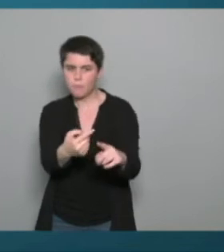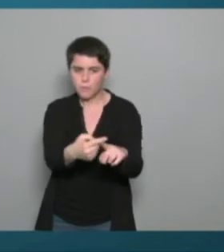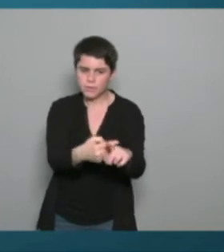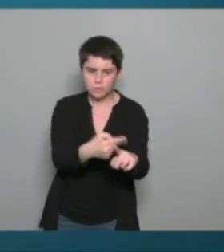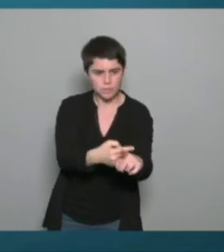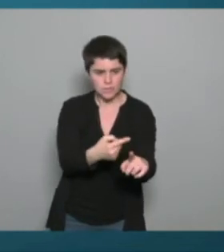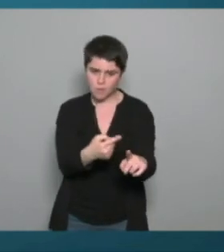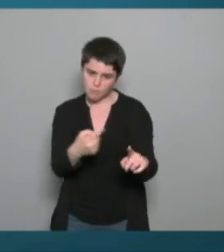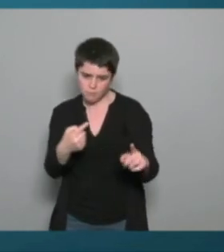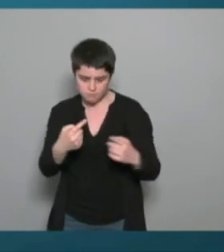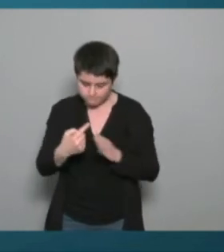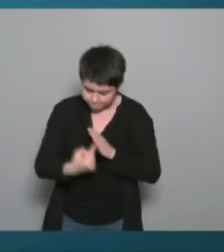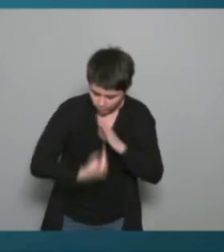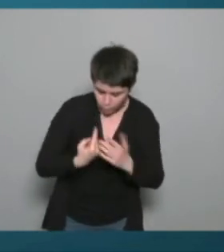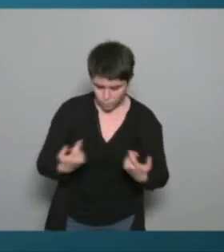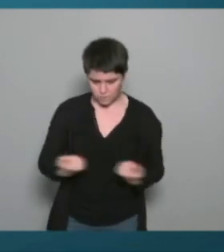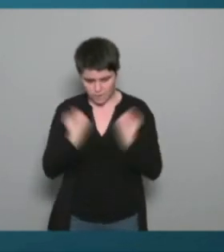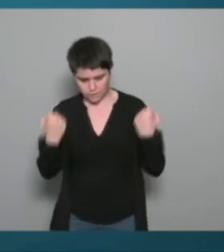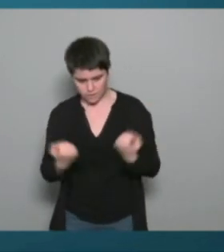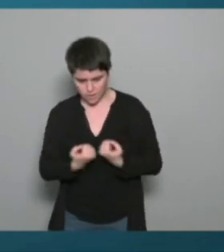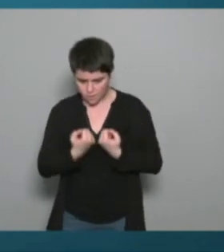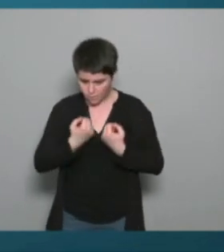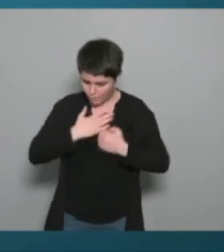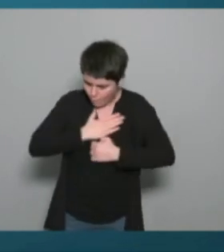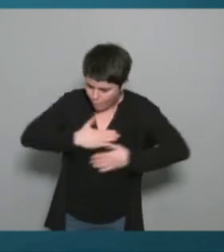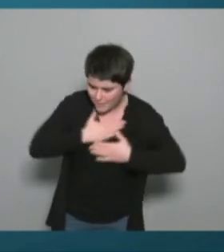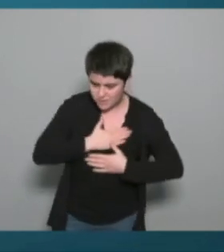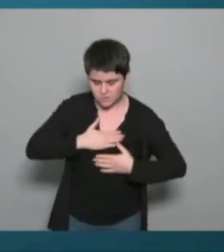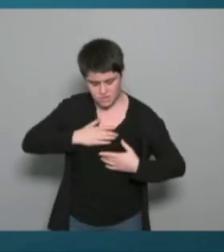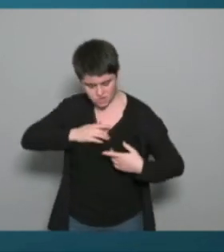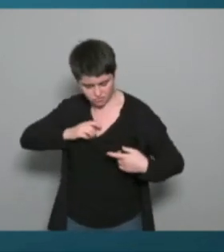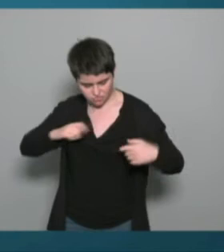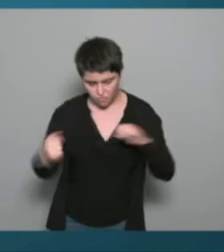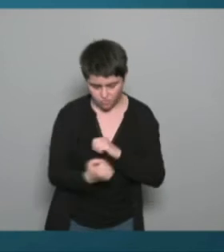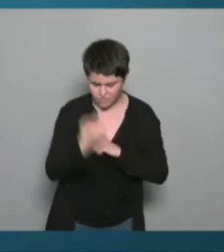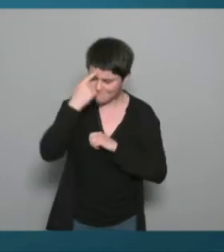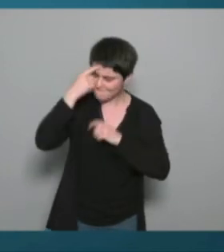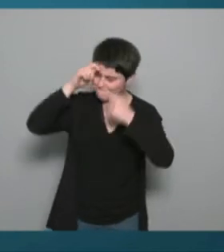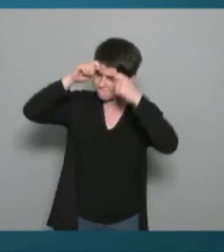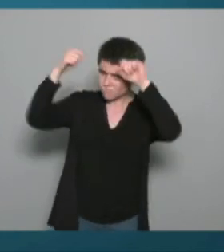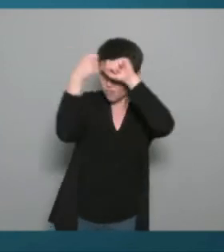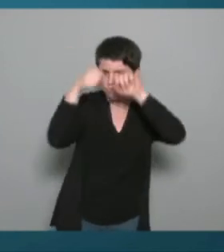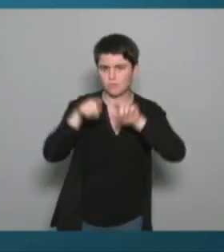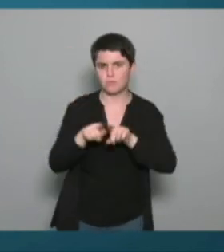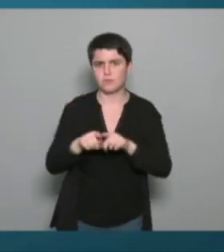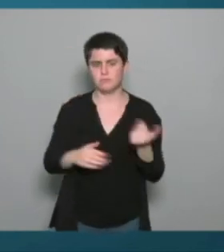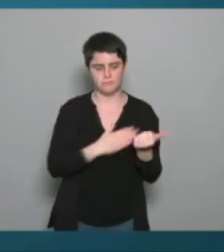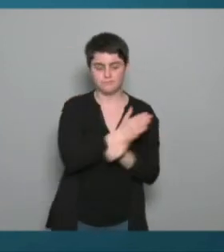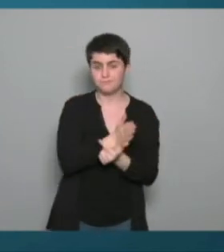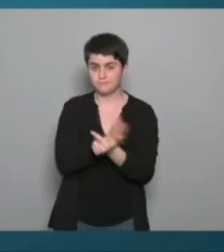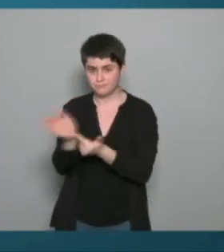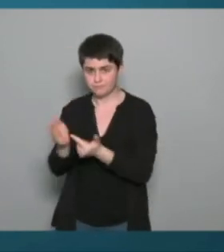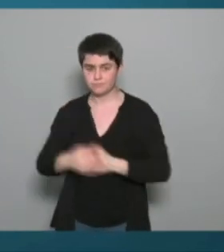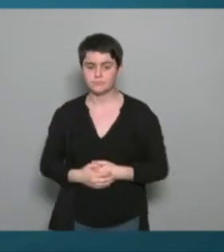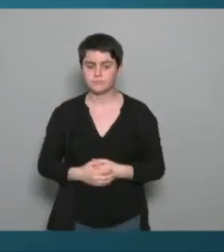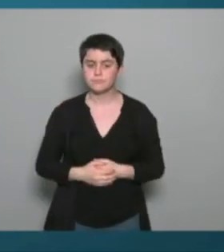d'être dans un autre état d'esprit donc je pense qu'il ces deux éléments même si effectivement la personne au